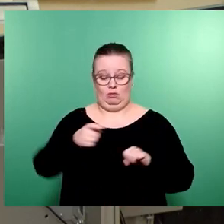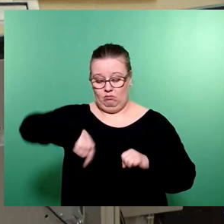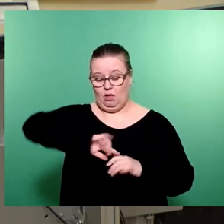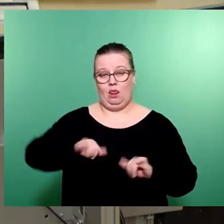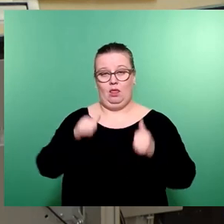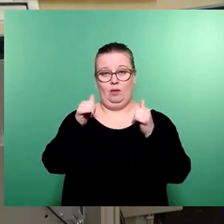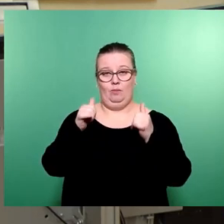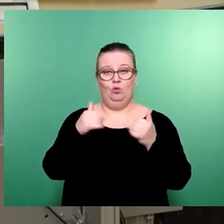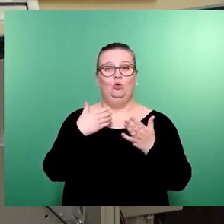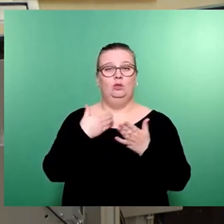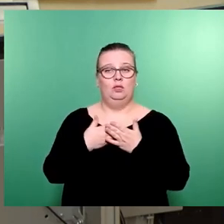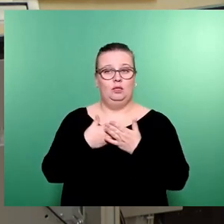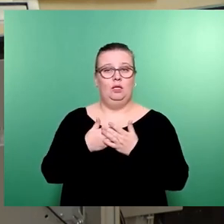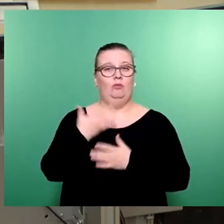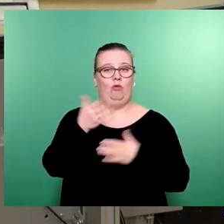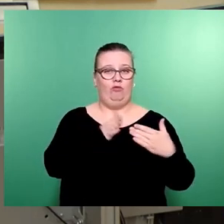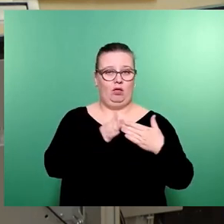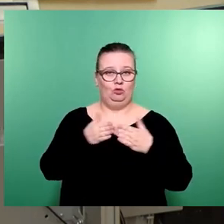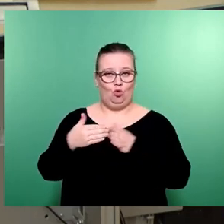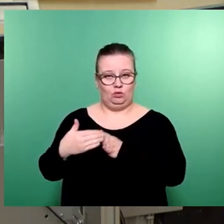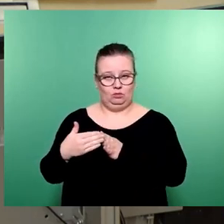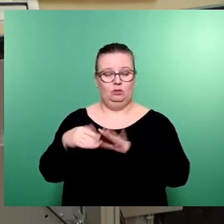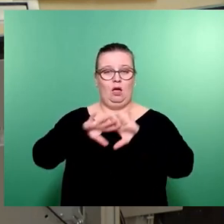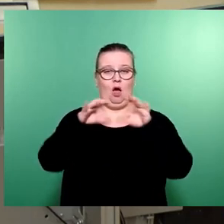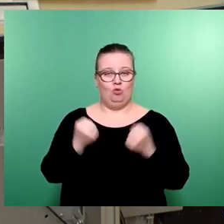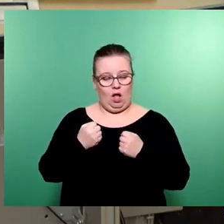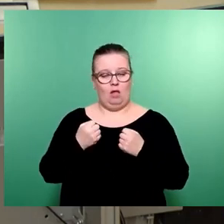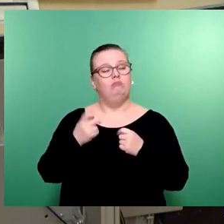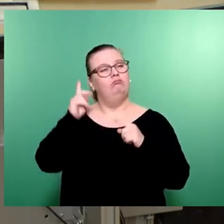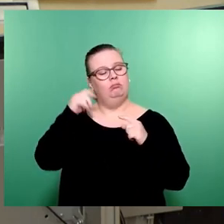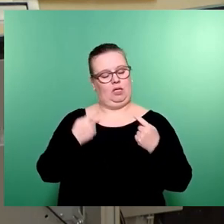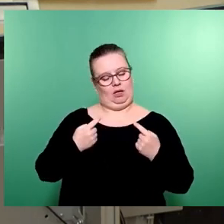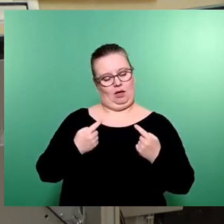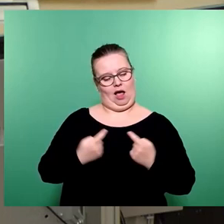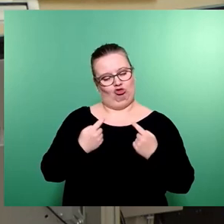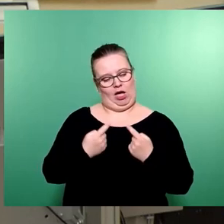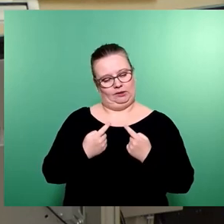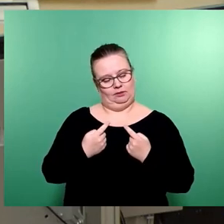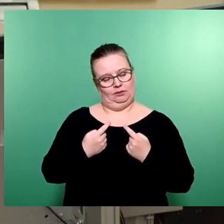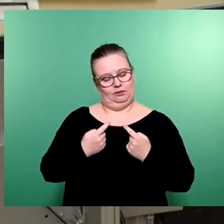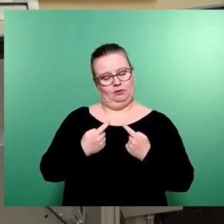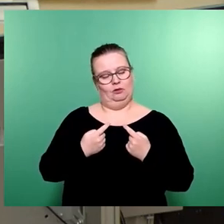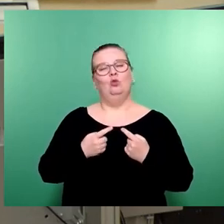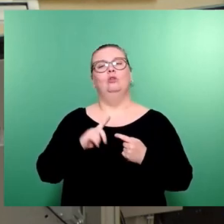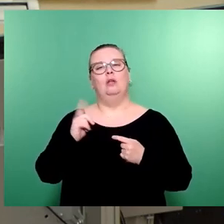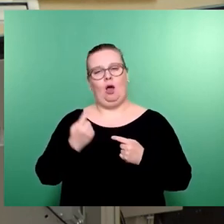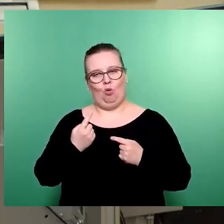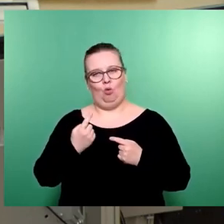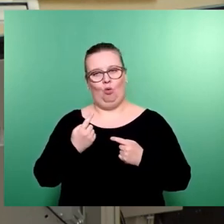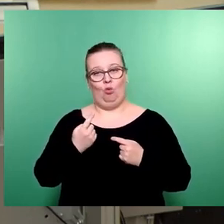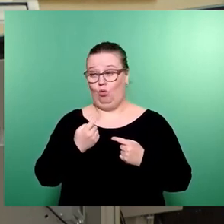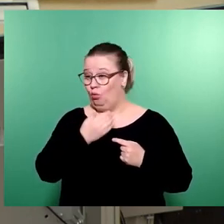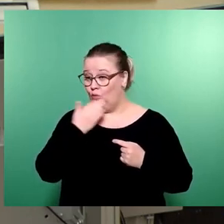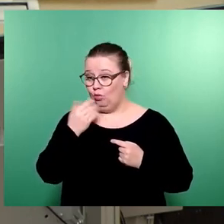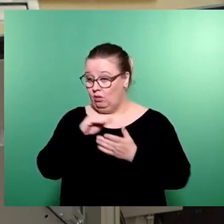Grundlage haben wir fünf Fraktionen diesen Haushalt erstritten und auch, ich sage es ganz bewusst, auch ohne die, die nicht dabei waren,